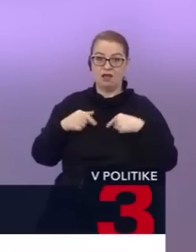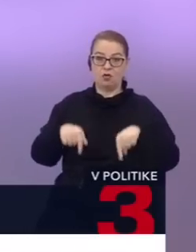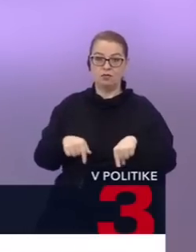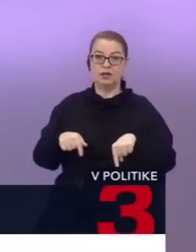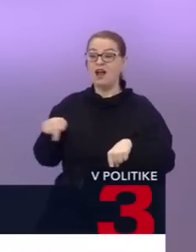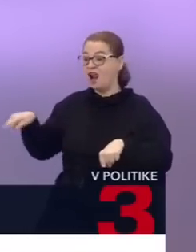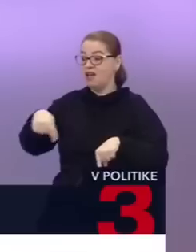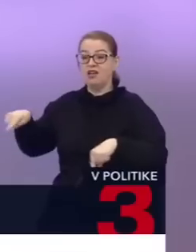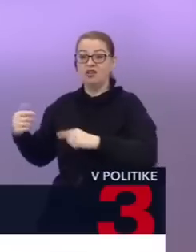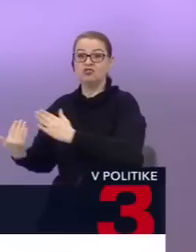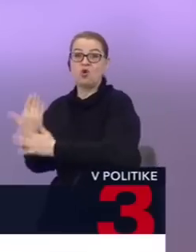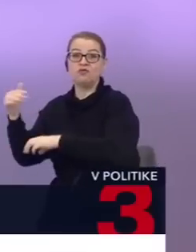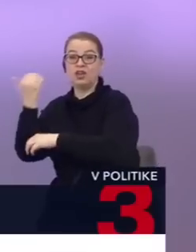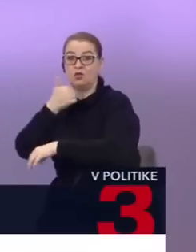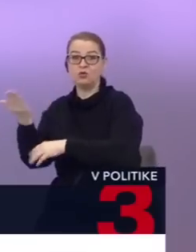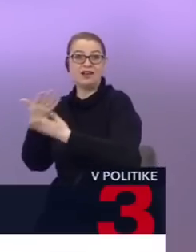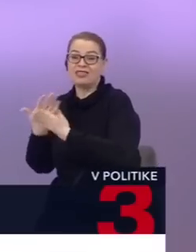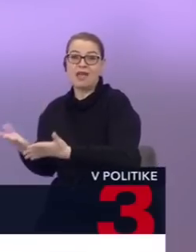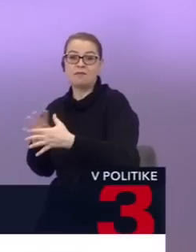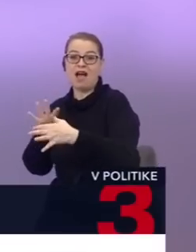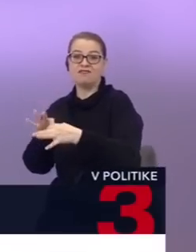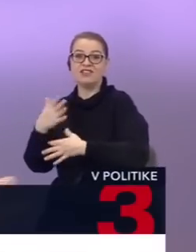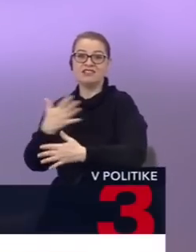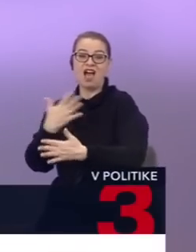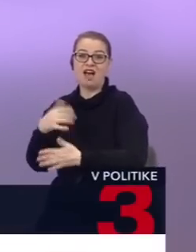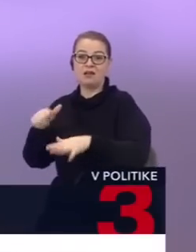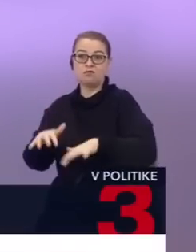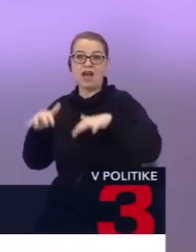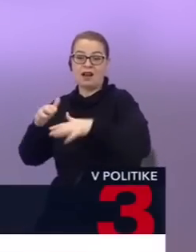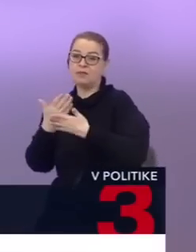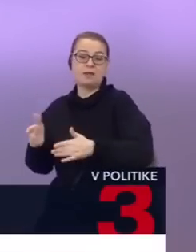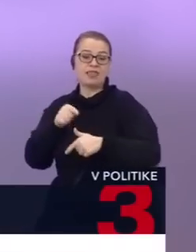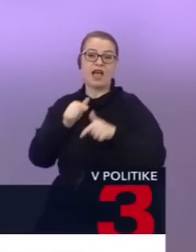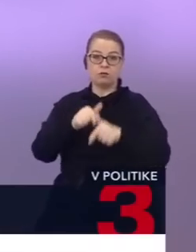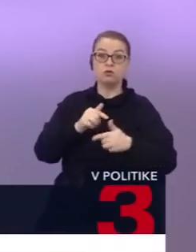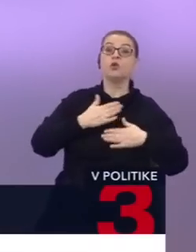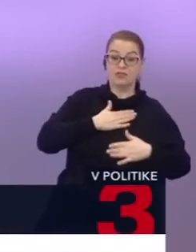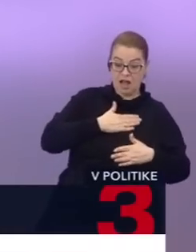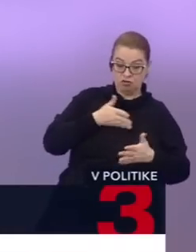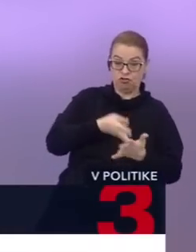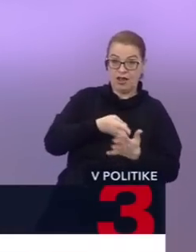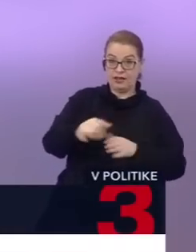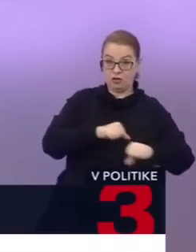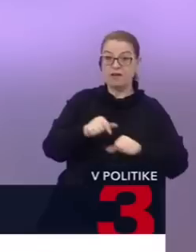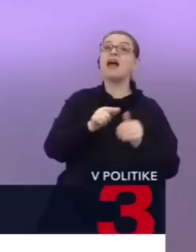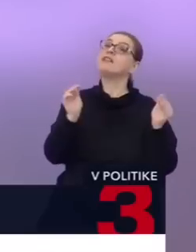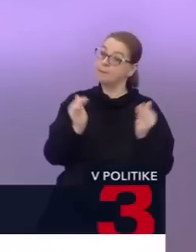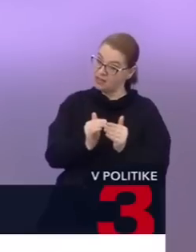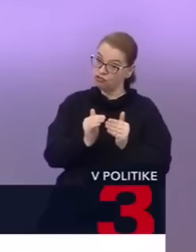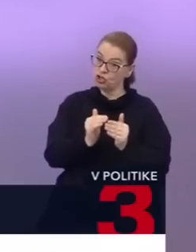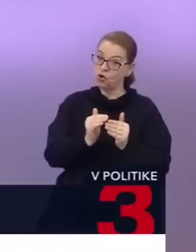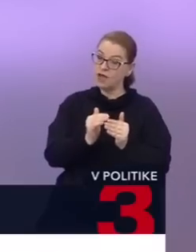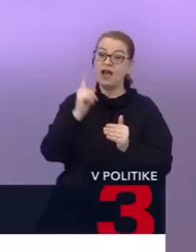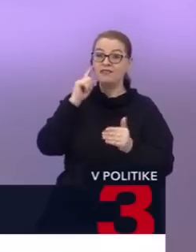to boli noví ľudia, ktorí nemajú taký vzťah v parlamente a nemajú takú podporu. Naša vláda, tak ho som povedal, teda je menšinová a